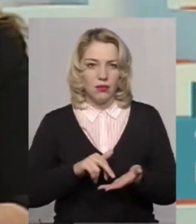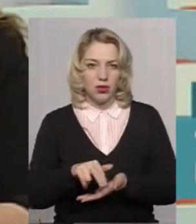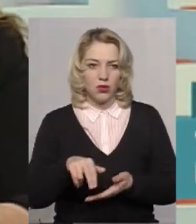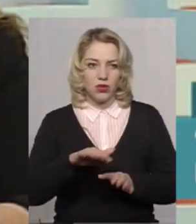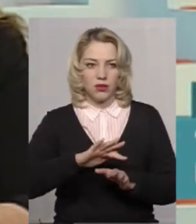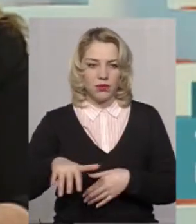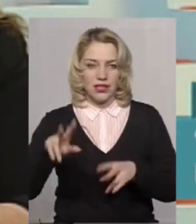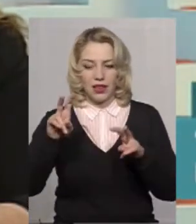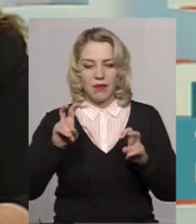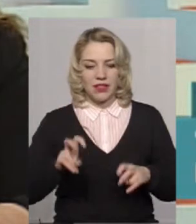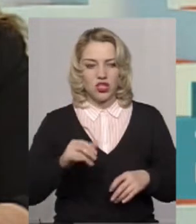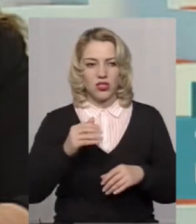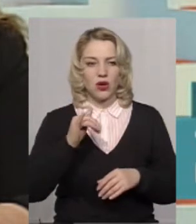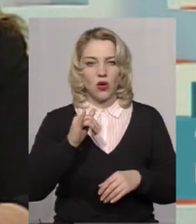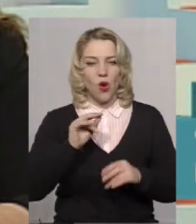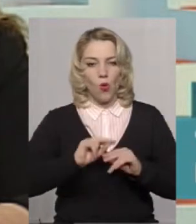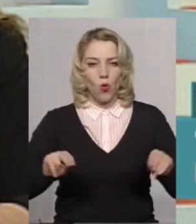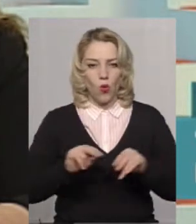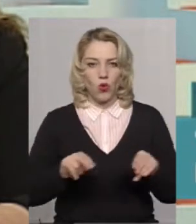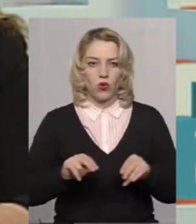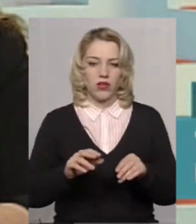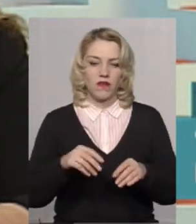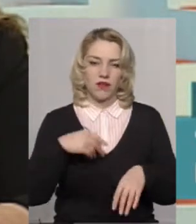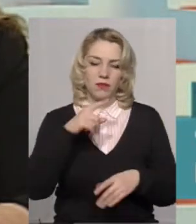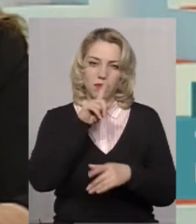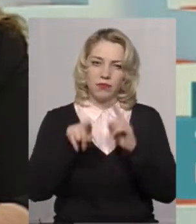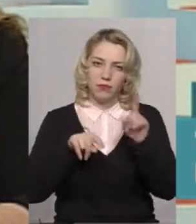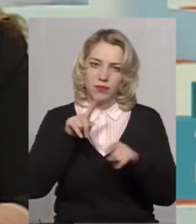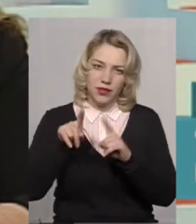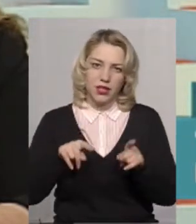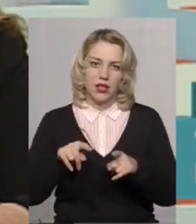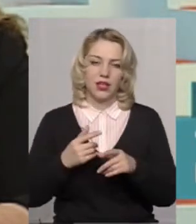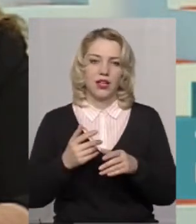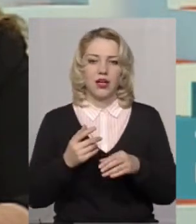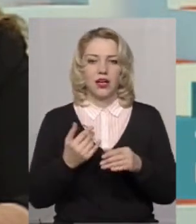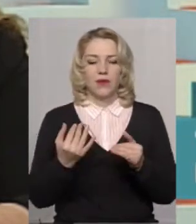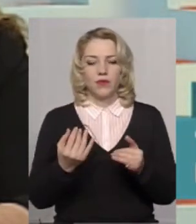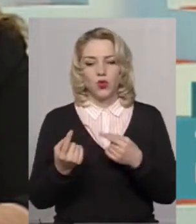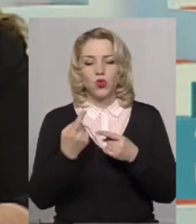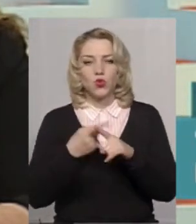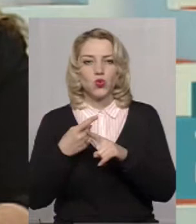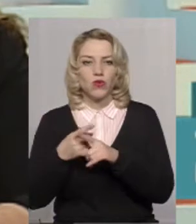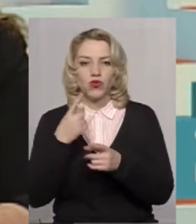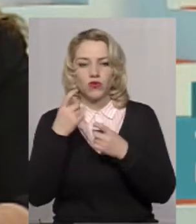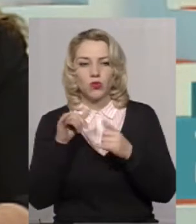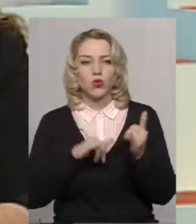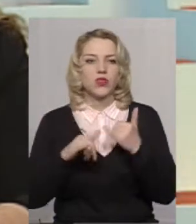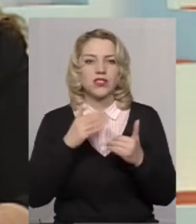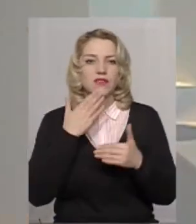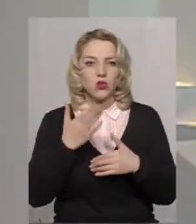тематичних уроків, задавали якісь уточнюючі питання, цікавились якоюсь більш додатковою інформацією, куди звернутися,